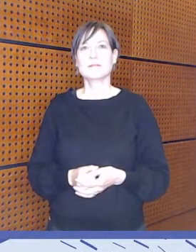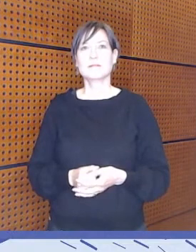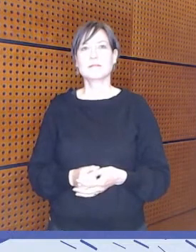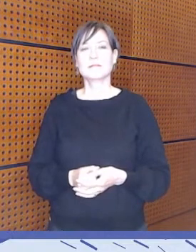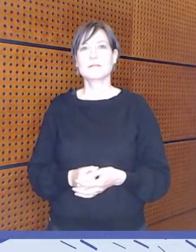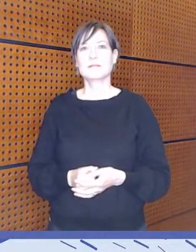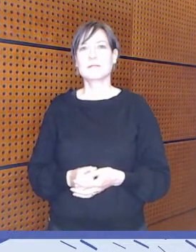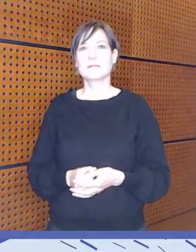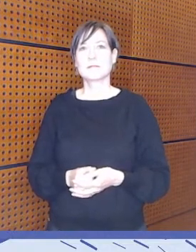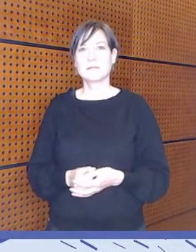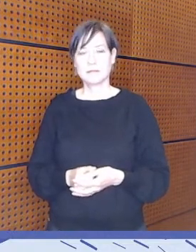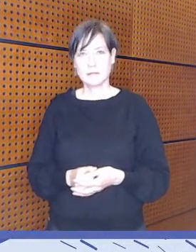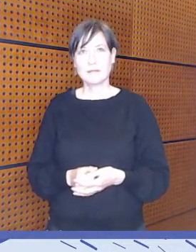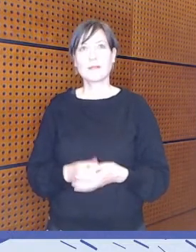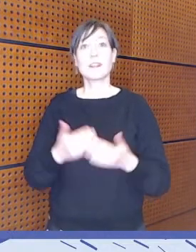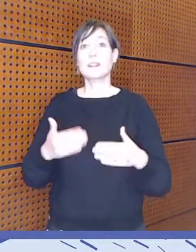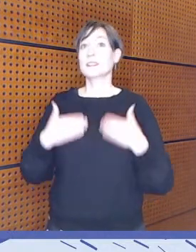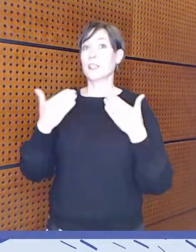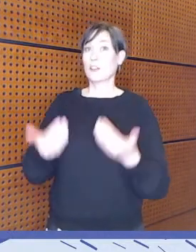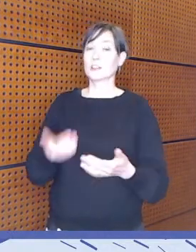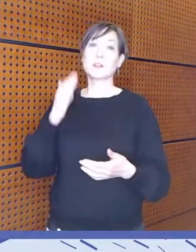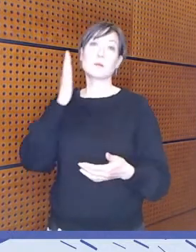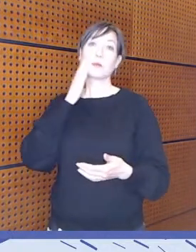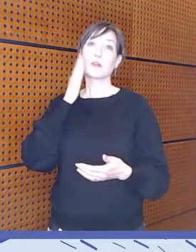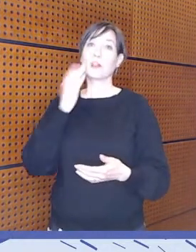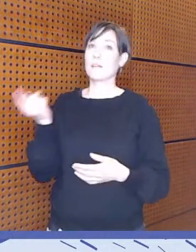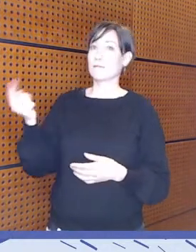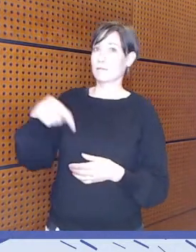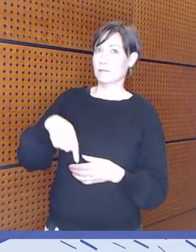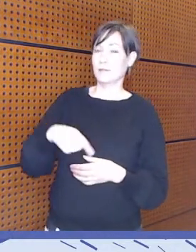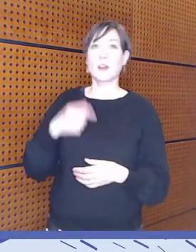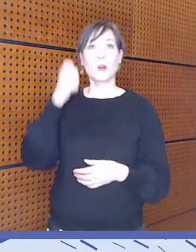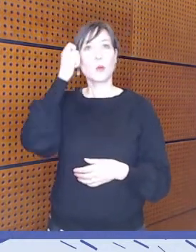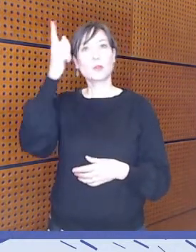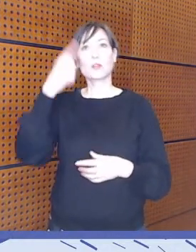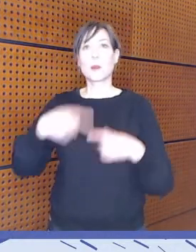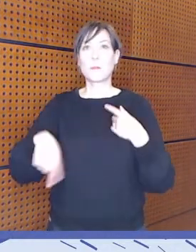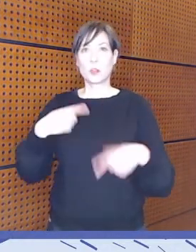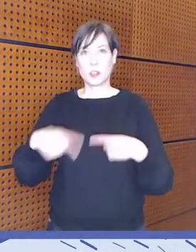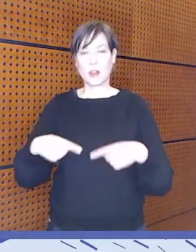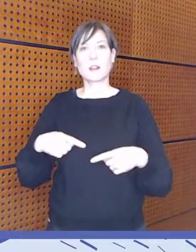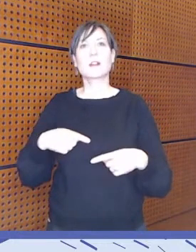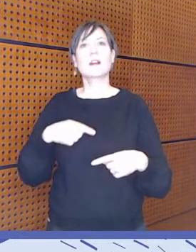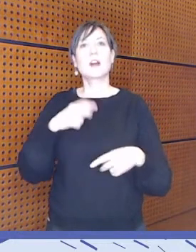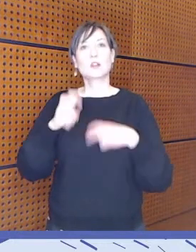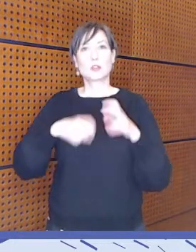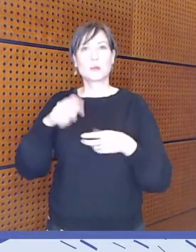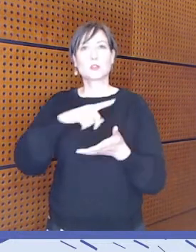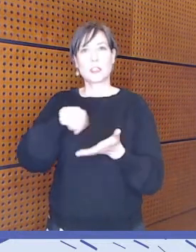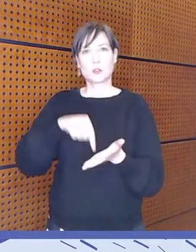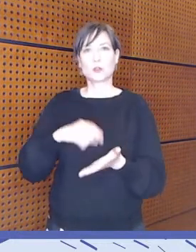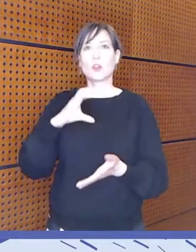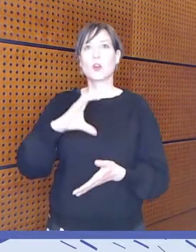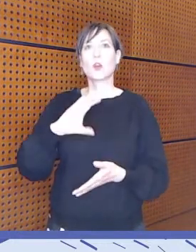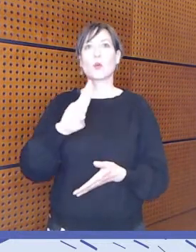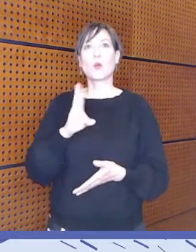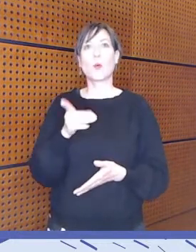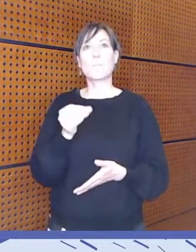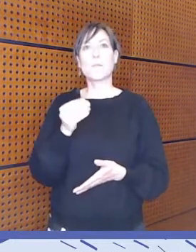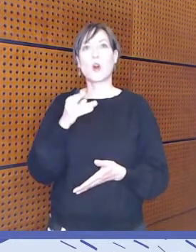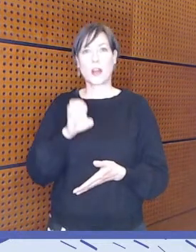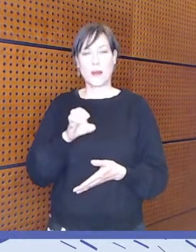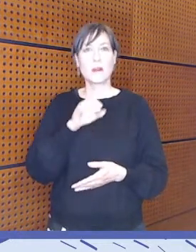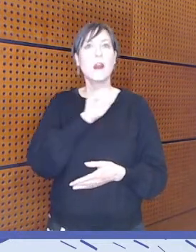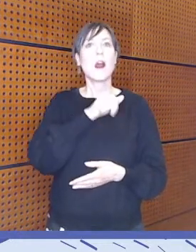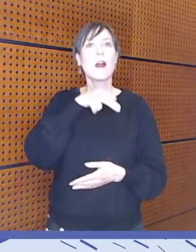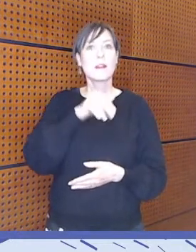Seuraavaksi pyydän lavalle kulttuuripolitiikan tutkimuskeskus Kuporesta Anna Kanervan